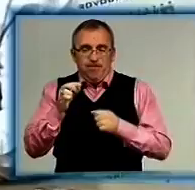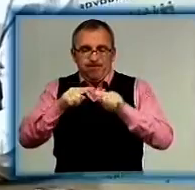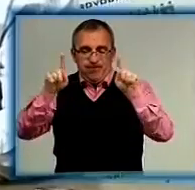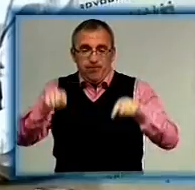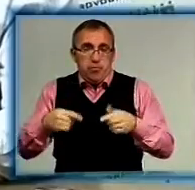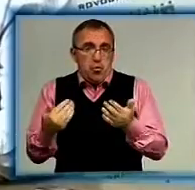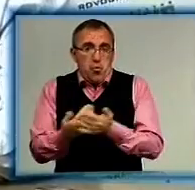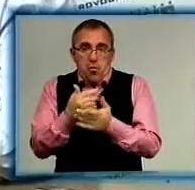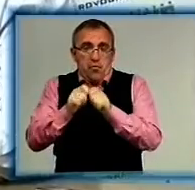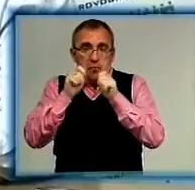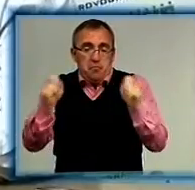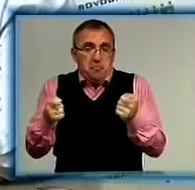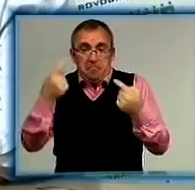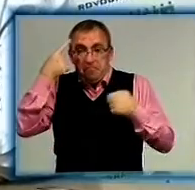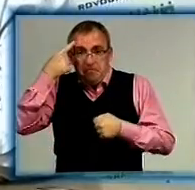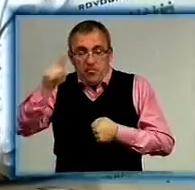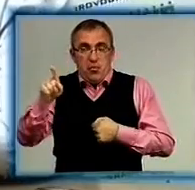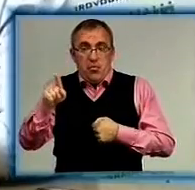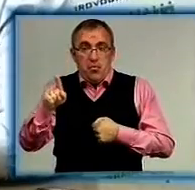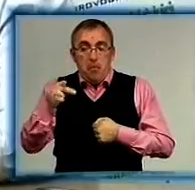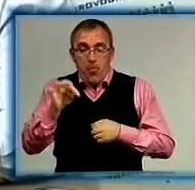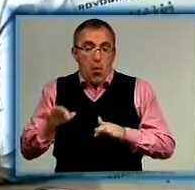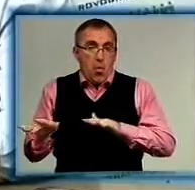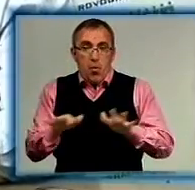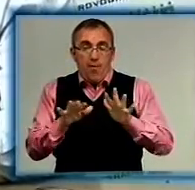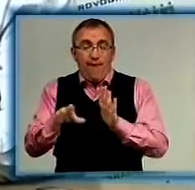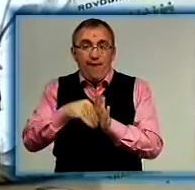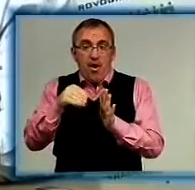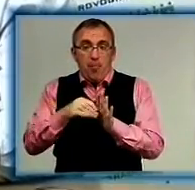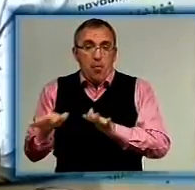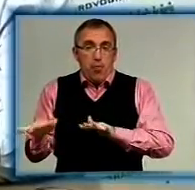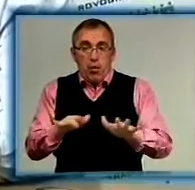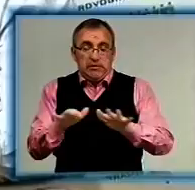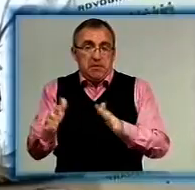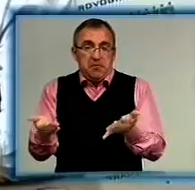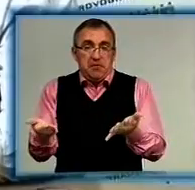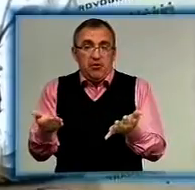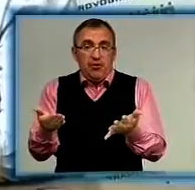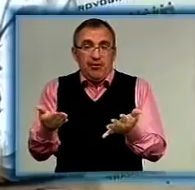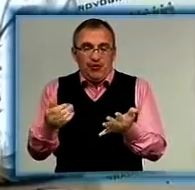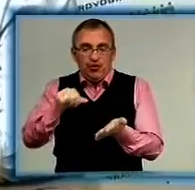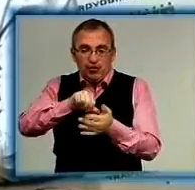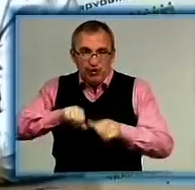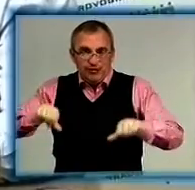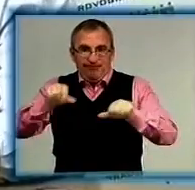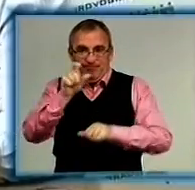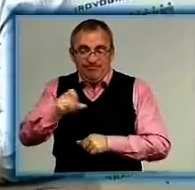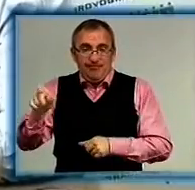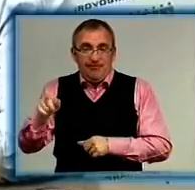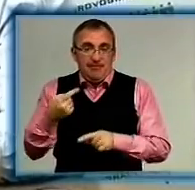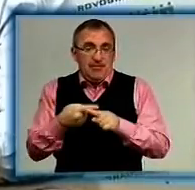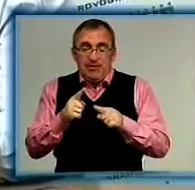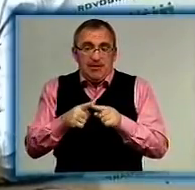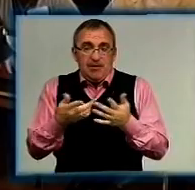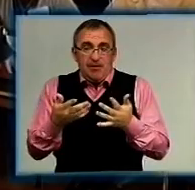якісь нововведення, якісь нову хаву придумують по ходу виборчого процесу члени дільничних комісій. Тобто, ну,